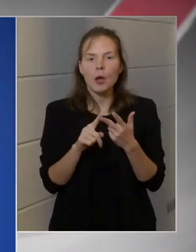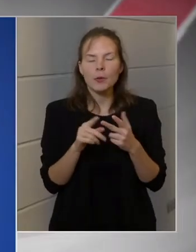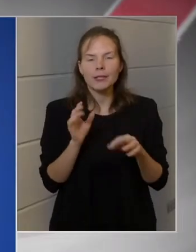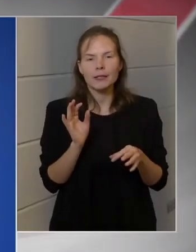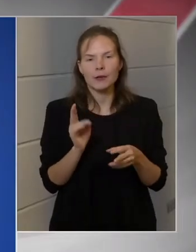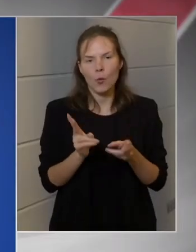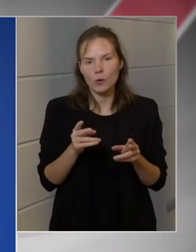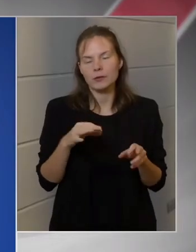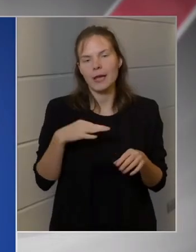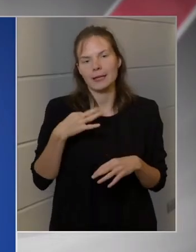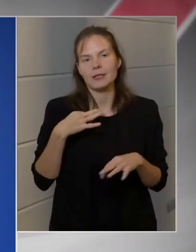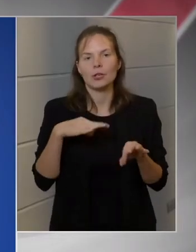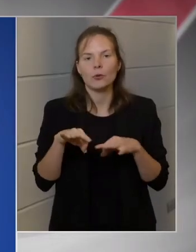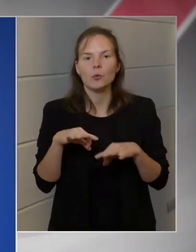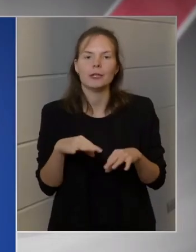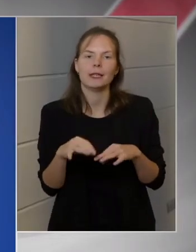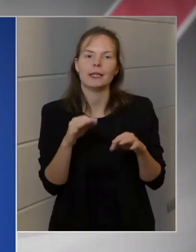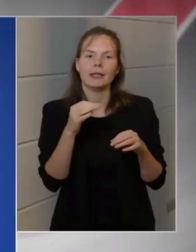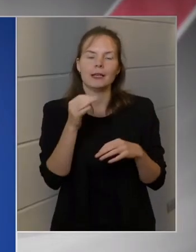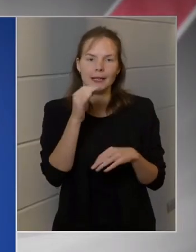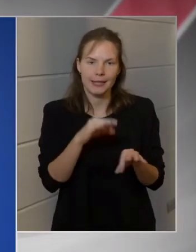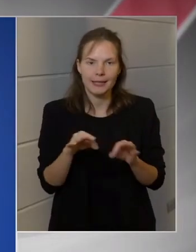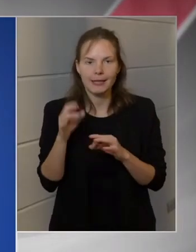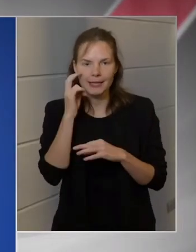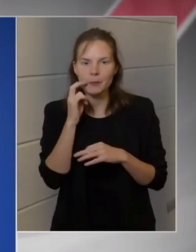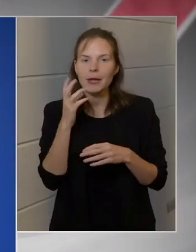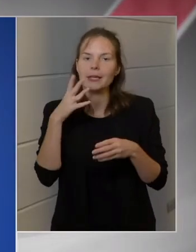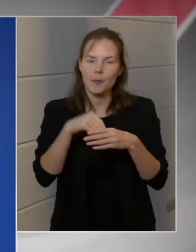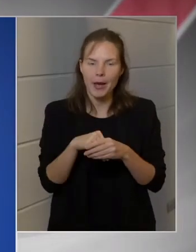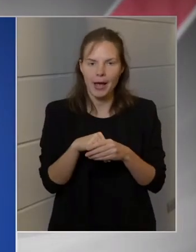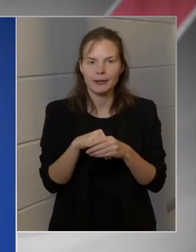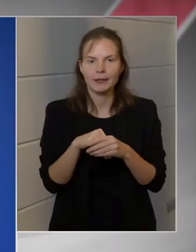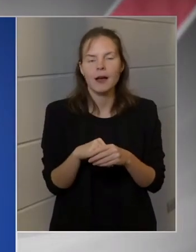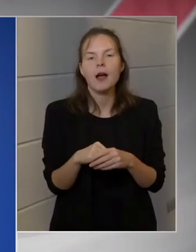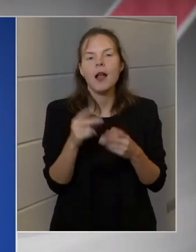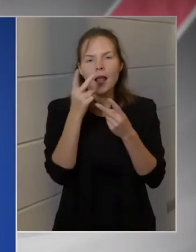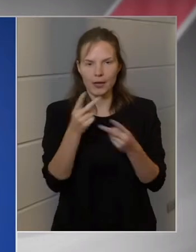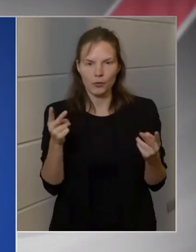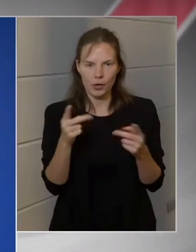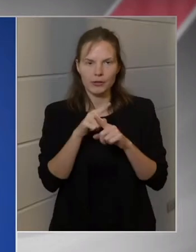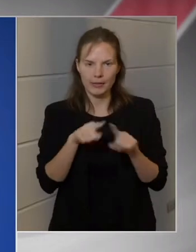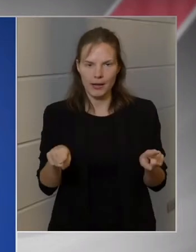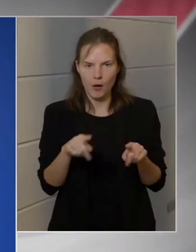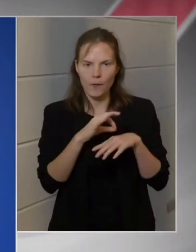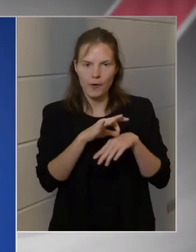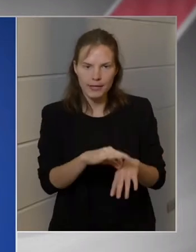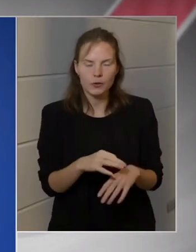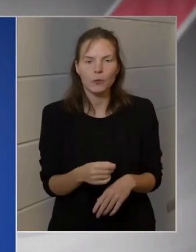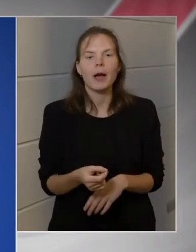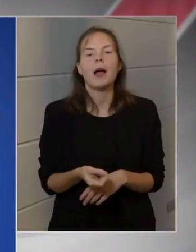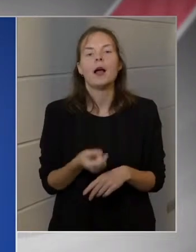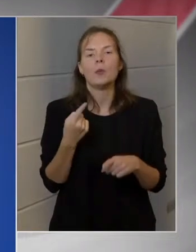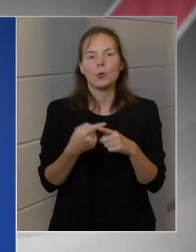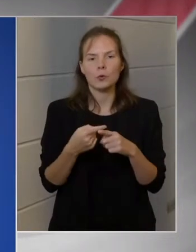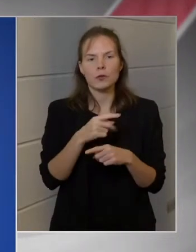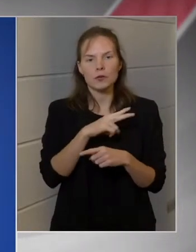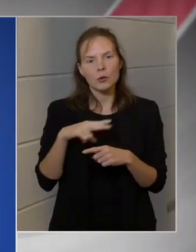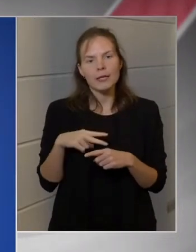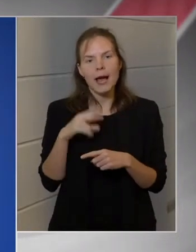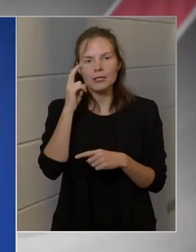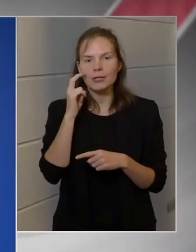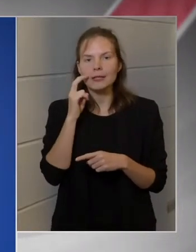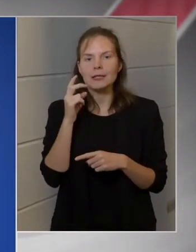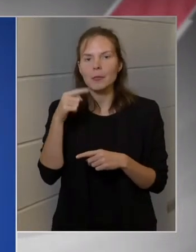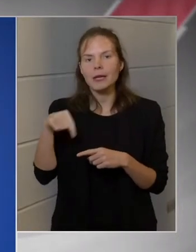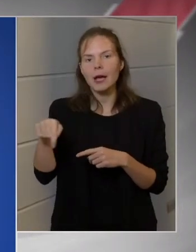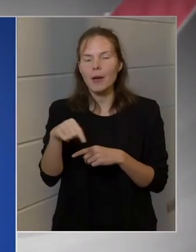egészségügyi intézményekben látogatási tilalmat vezetünk be, a szociális intézmények esetén pedig az